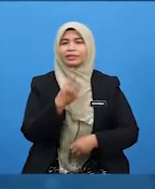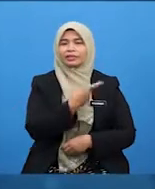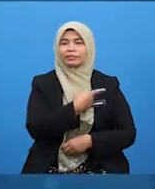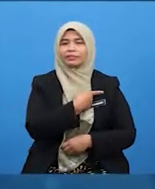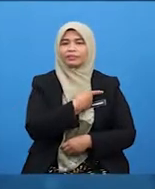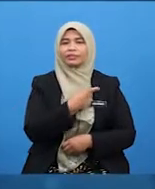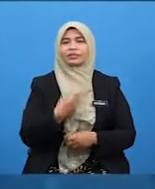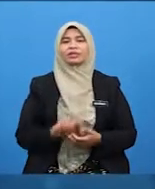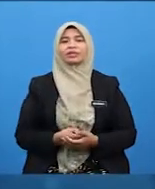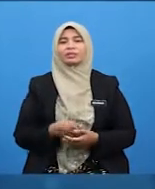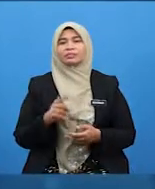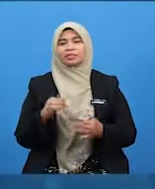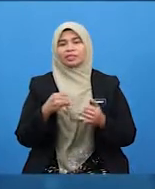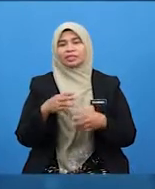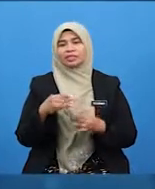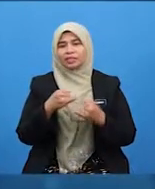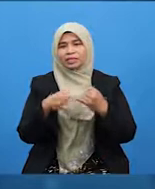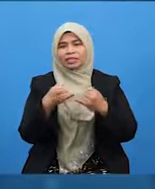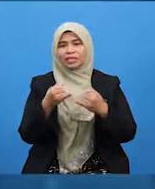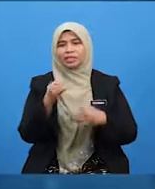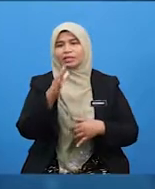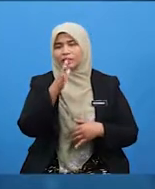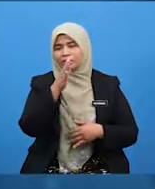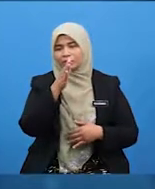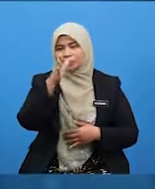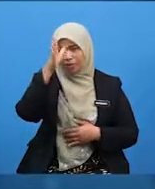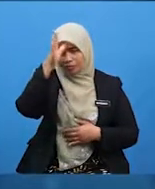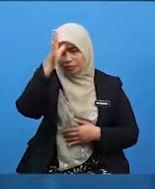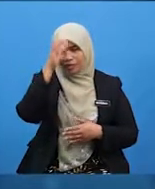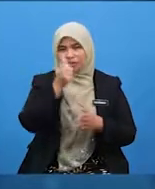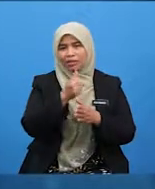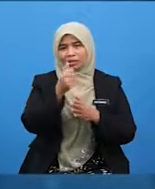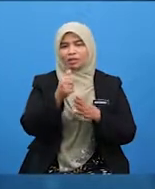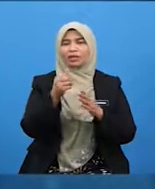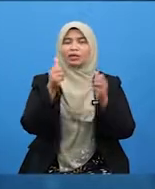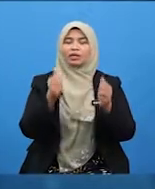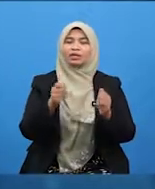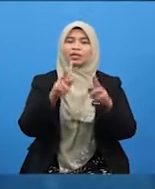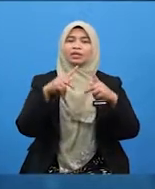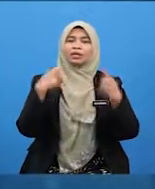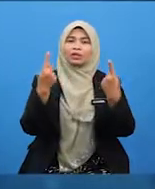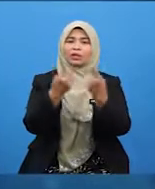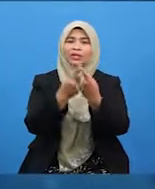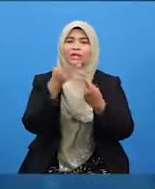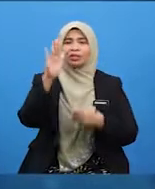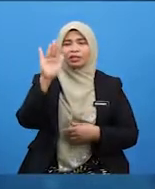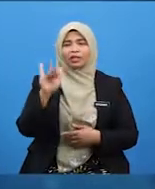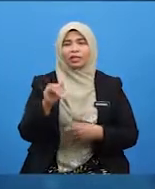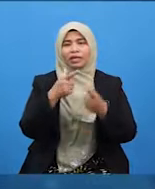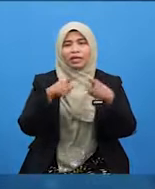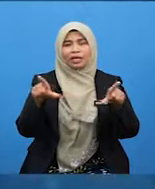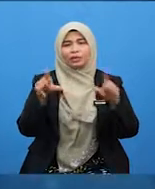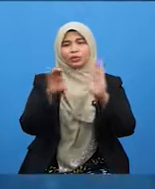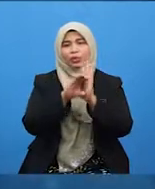Raikan kejayaan ibu, ayah atau ahli keluarga yang lain. Contohnya